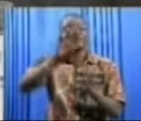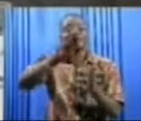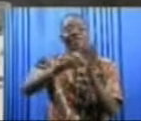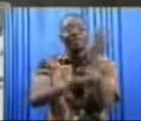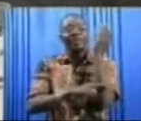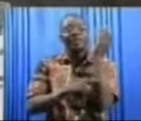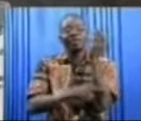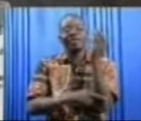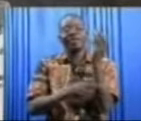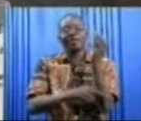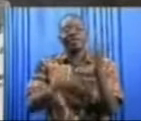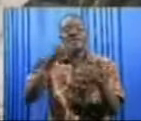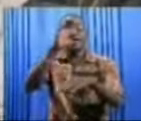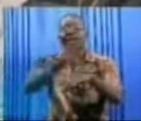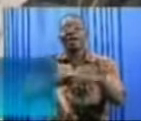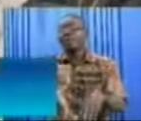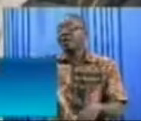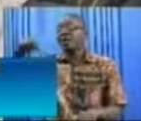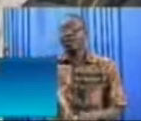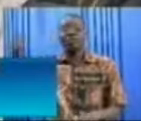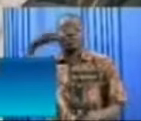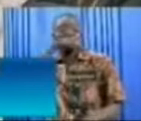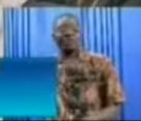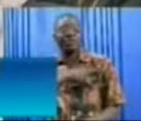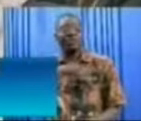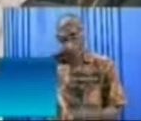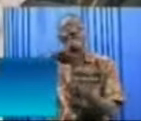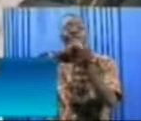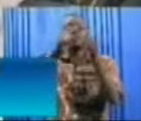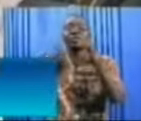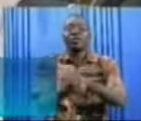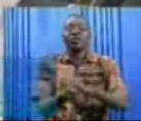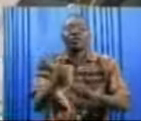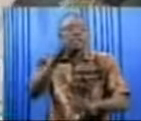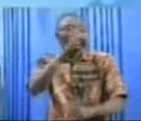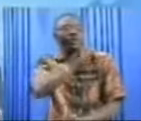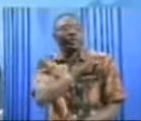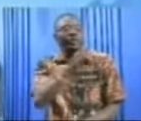Emmanuel Bette est appelé à d'autres missions et son successeur s'appelle Jules Thibault.